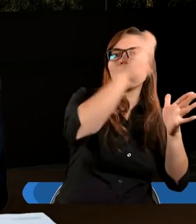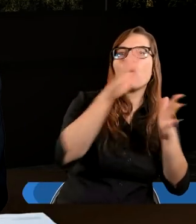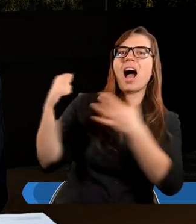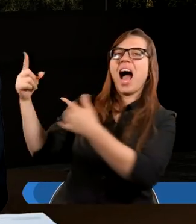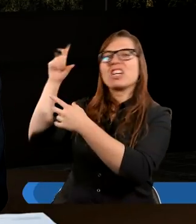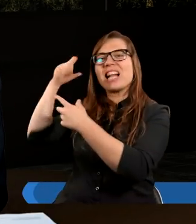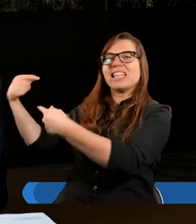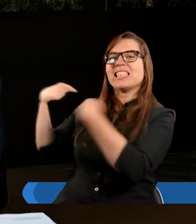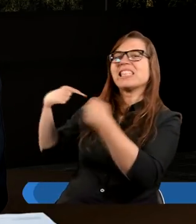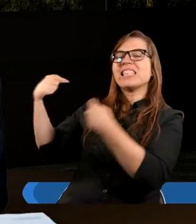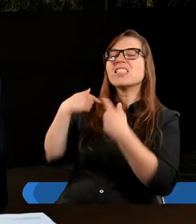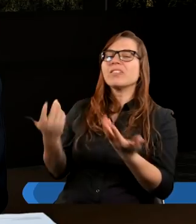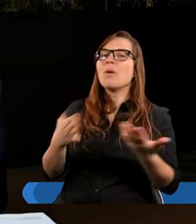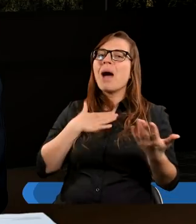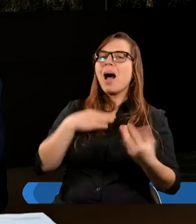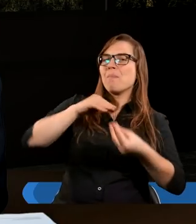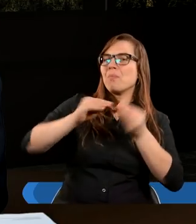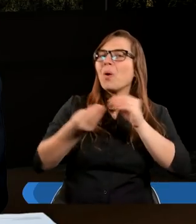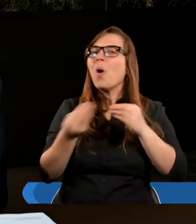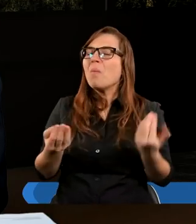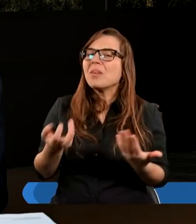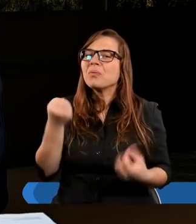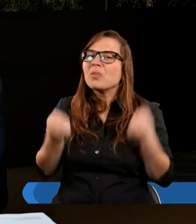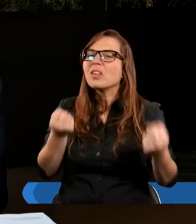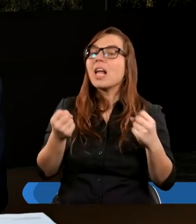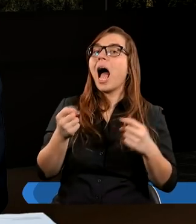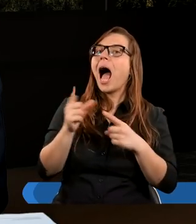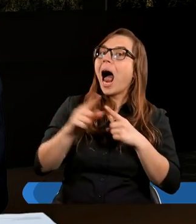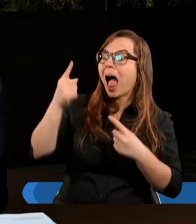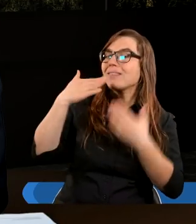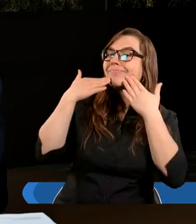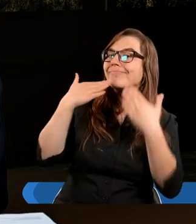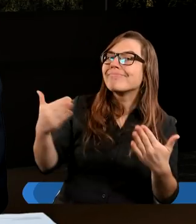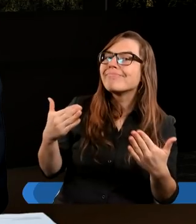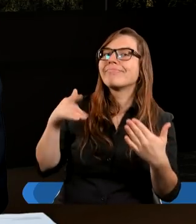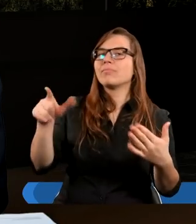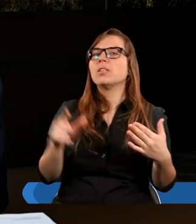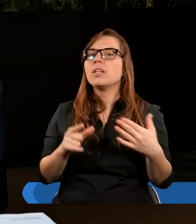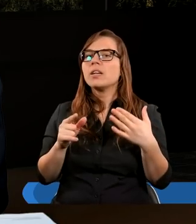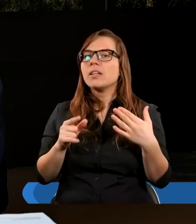złe skłonności i tak dalej. Ale mi się wydaje właśnie, że